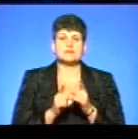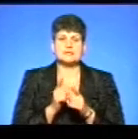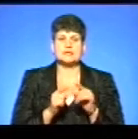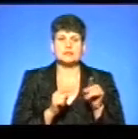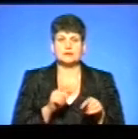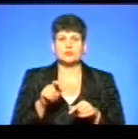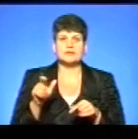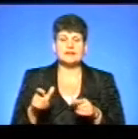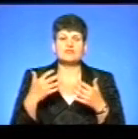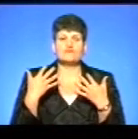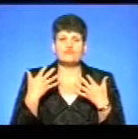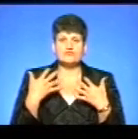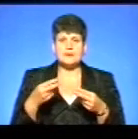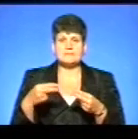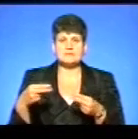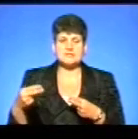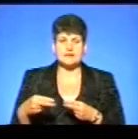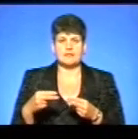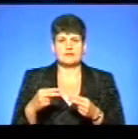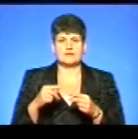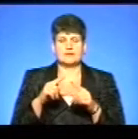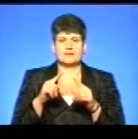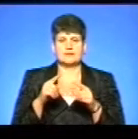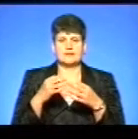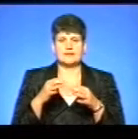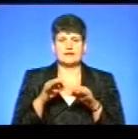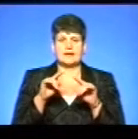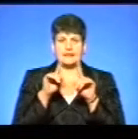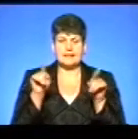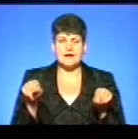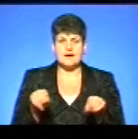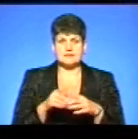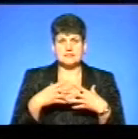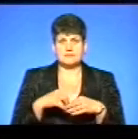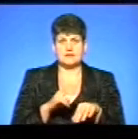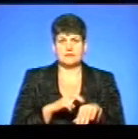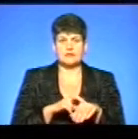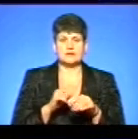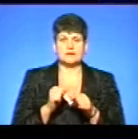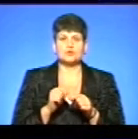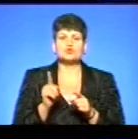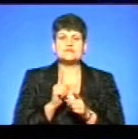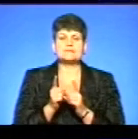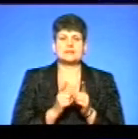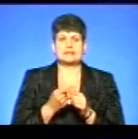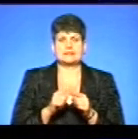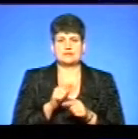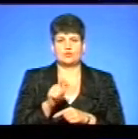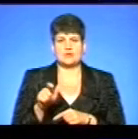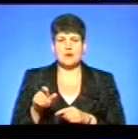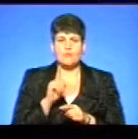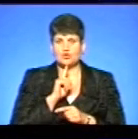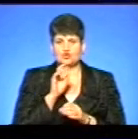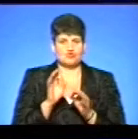пацієнтів, які вже підписали декларації з сімейними лікарями, які вже ліцензовані можуть надавати? Що зміниться для таких людей? Поки що